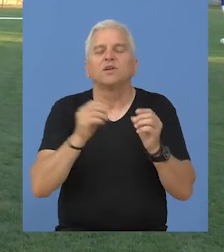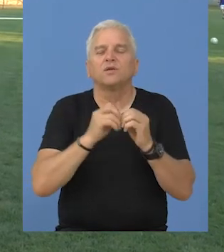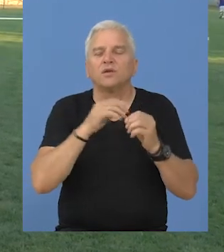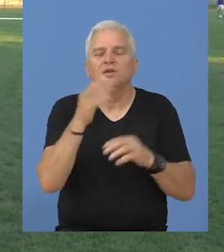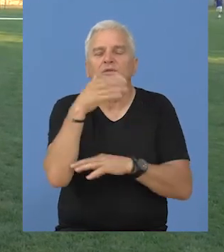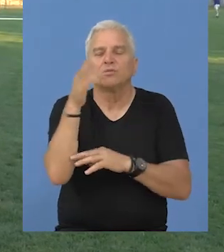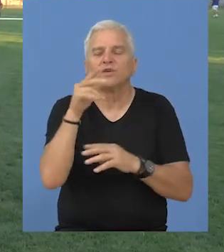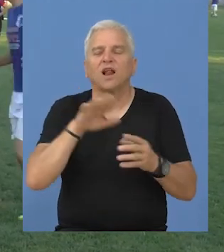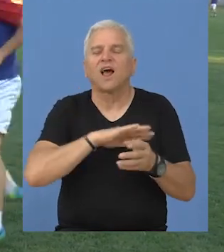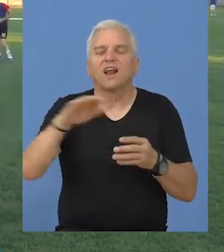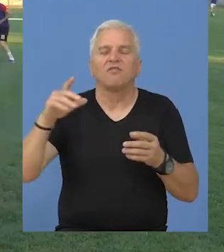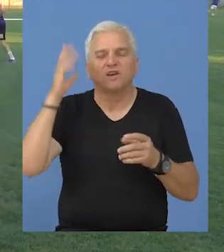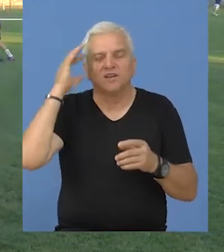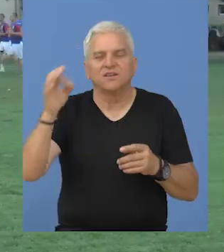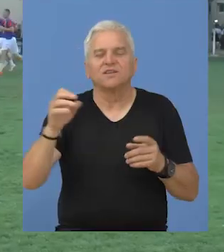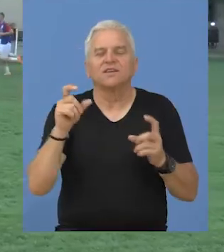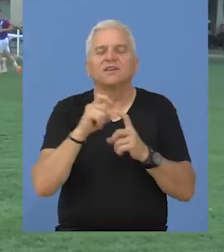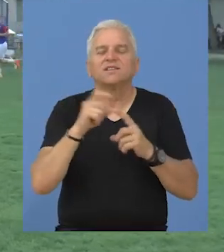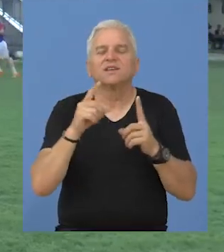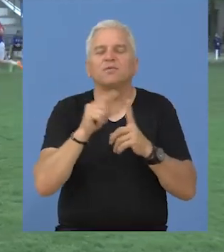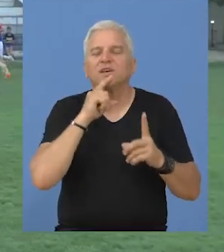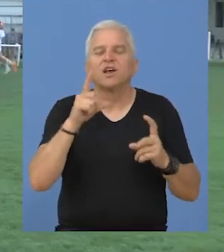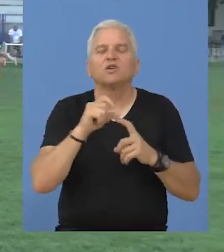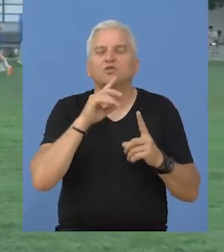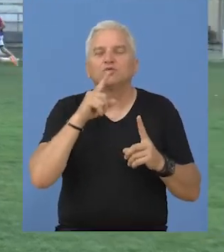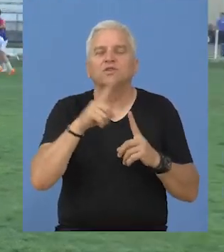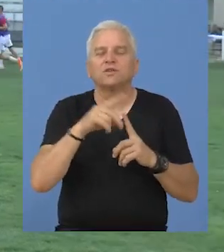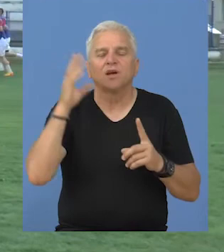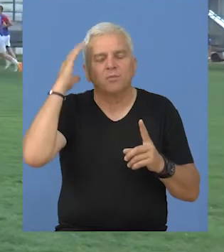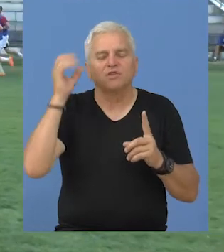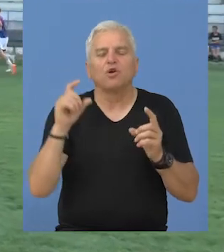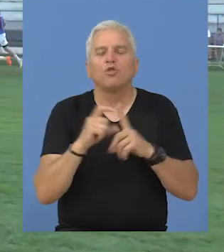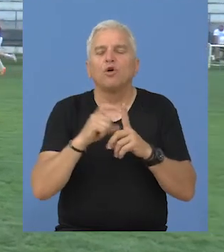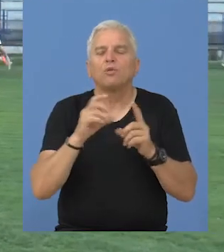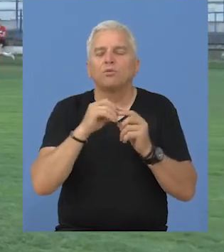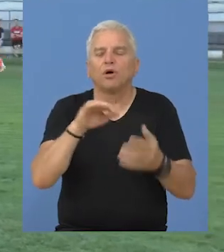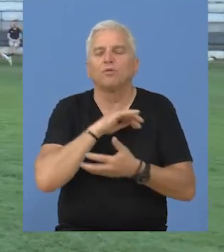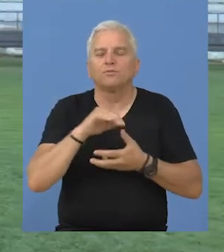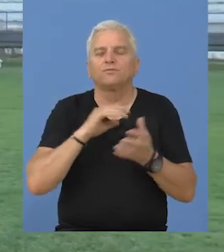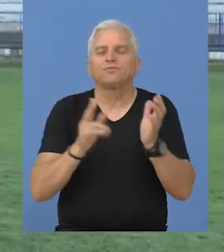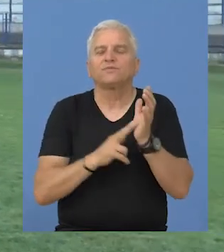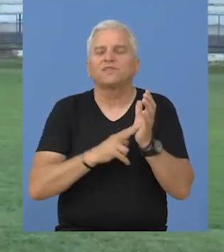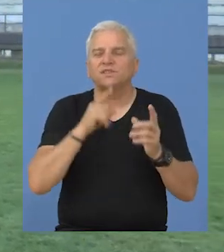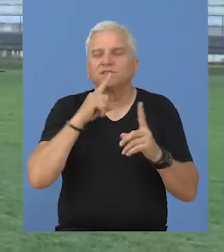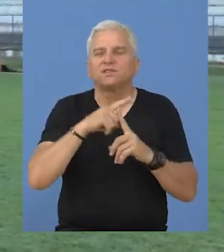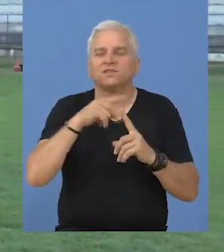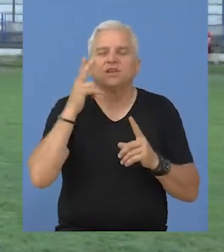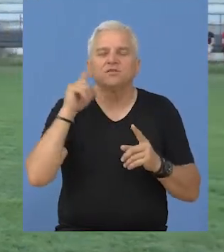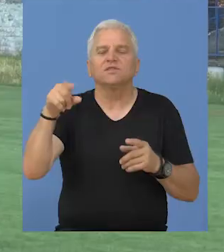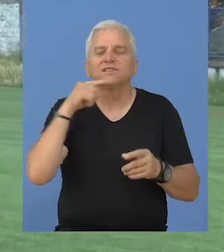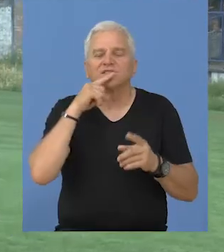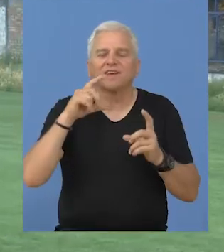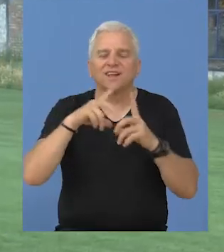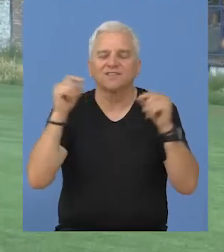pristigli Mirko Bajić iz Proletera iz Ravnog Sela, Sebastijan Cakač iz Sutjeske, Bačko Dobropolje, Golman Nikola